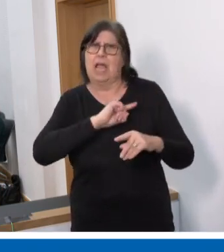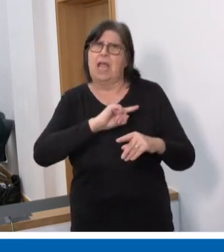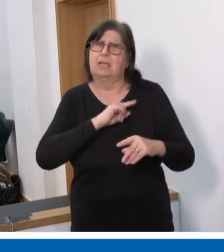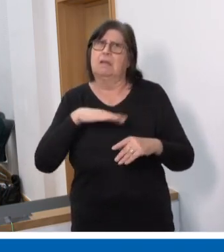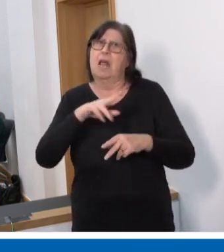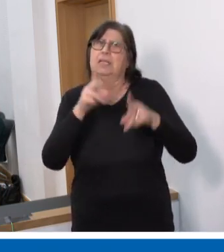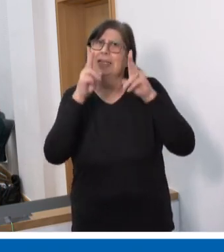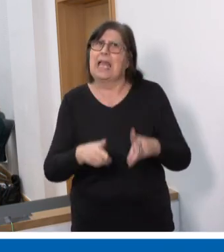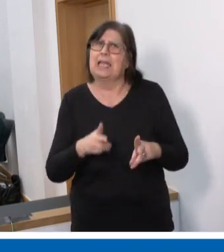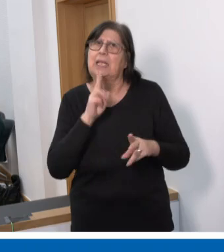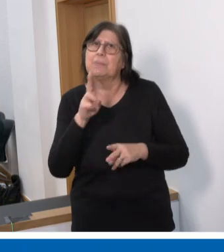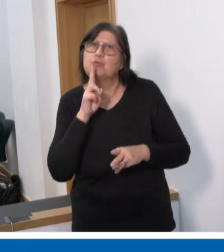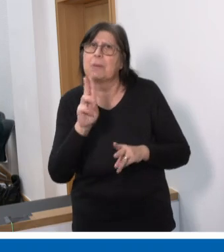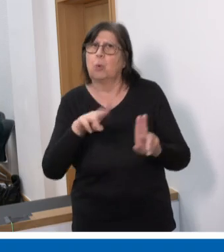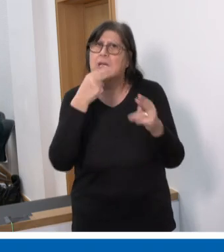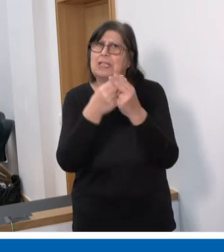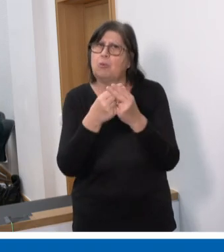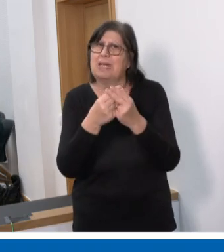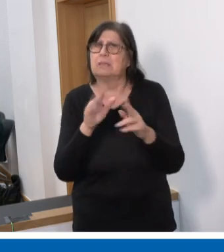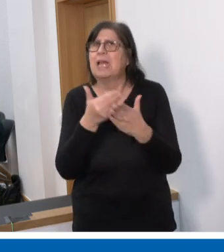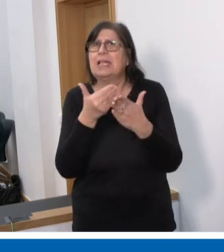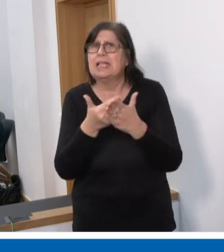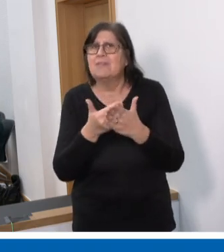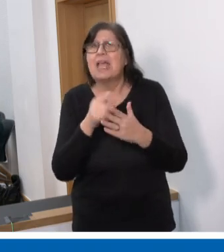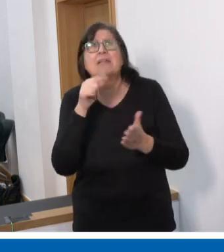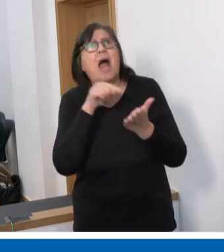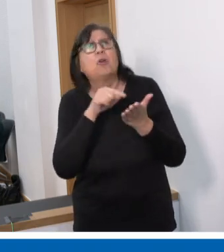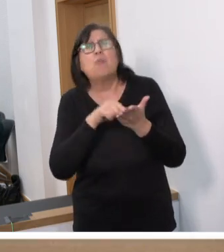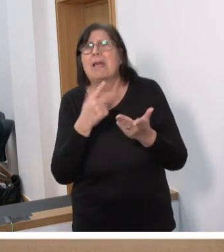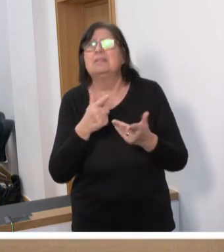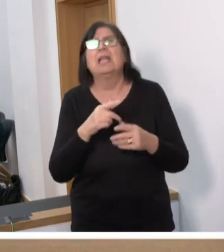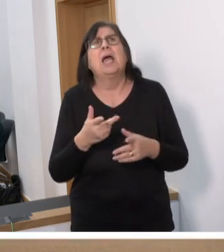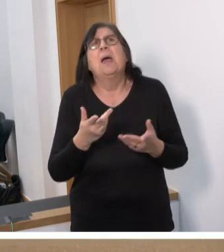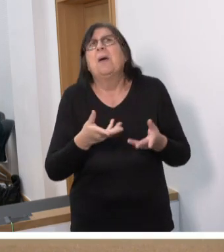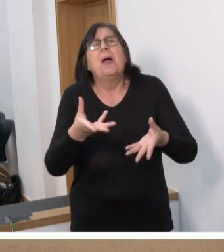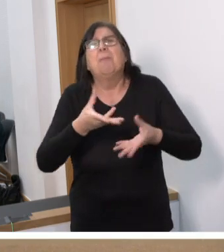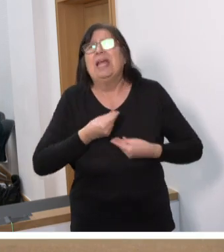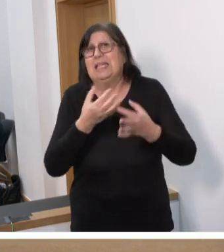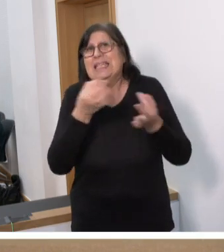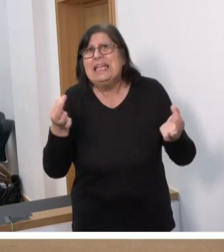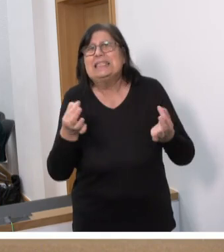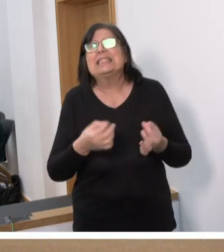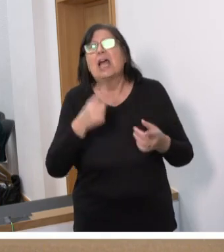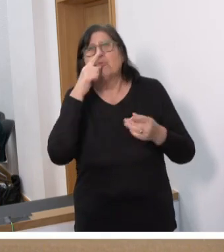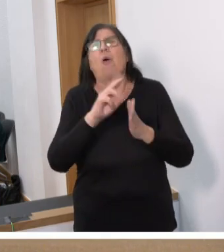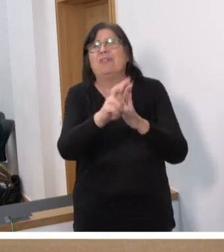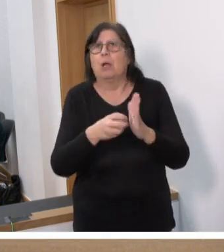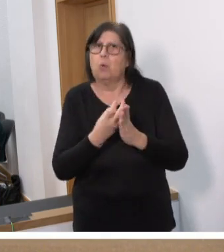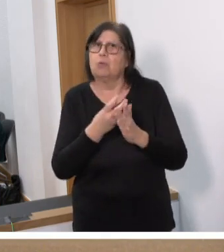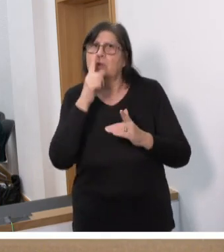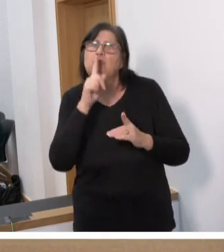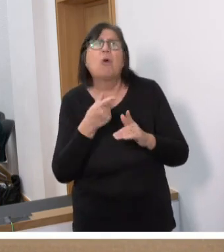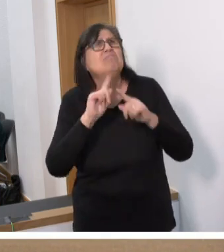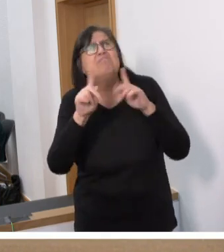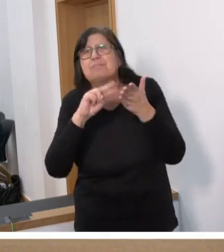Bestimmungen zu fassen. Und in dieser Zeit war häufig das Argument, naja, das bringt ja nichts, weil das ist ja nur Wiederholung, das ist ja nur Symbolpolitik. Und deshalb hat man sich